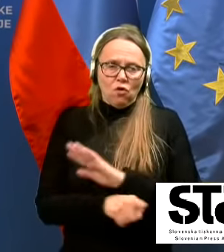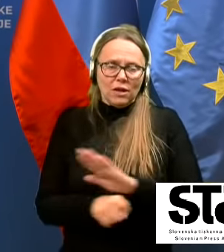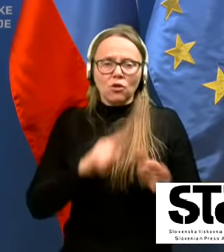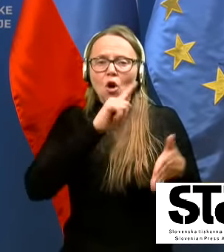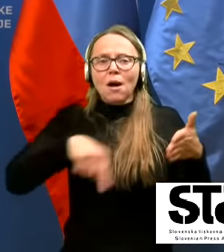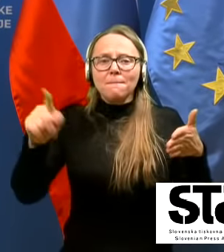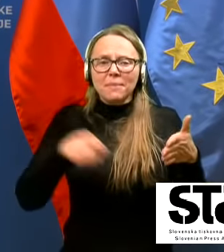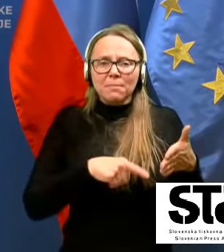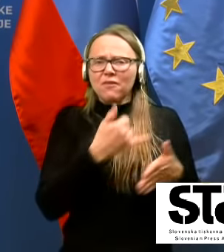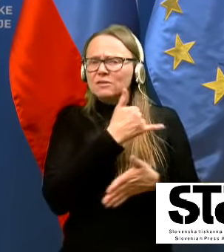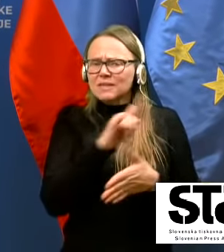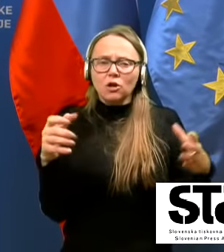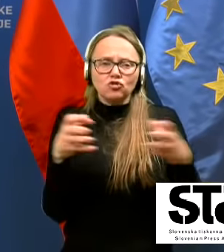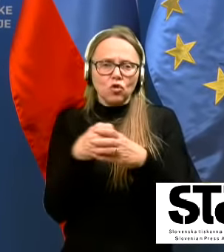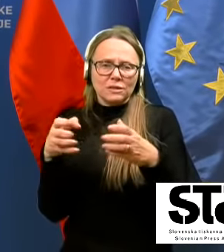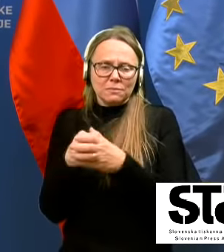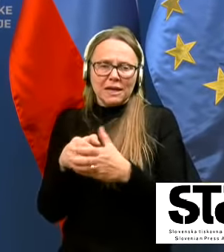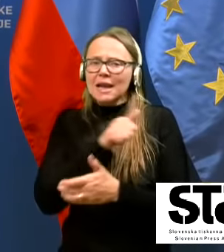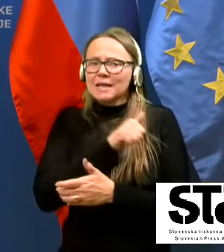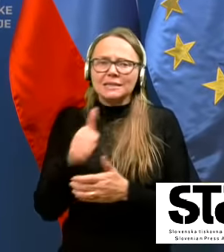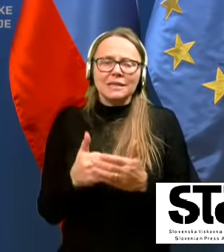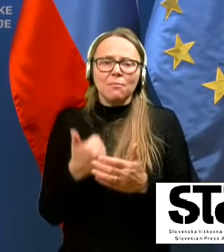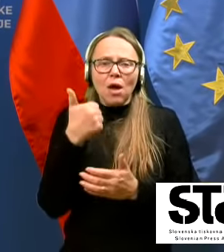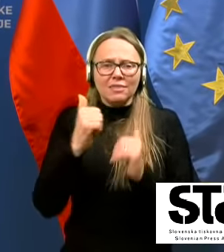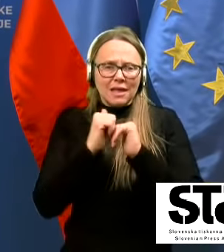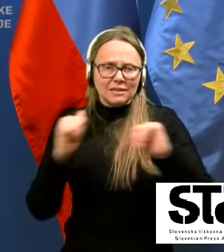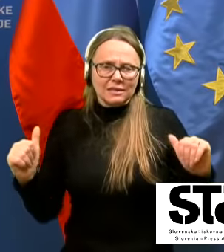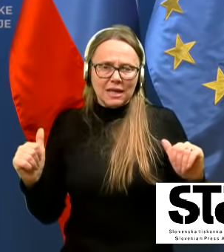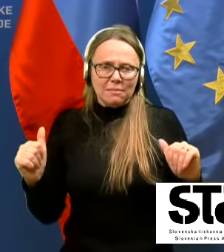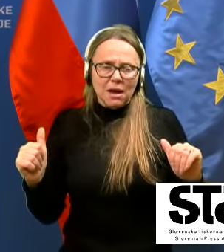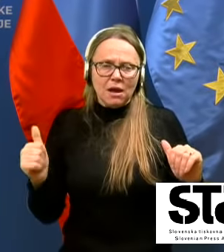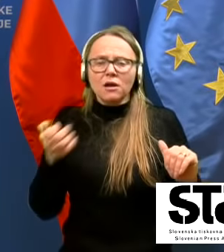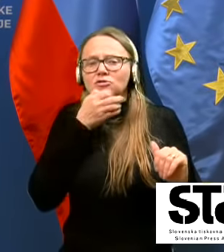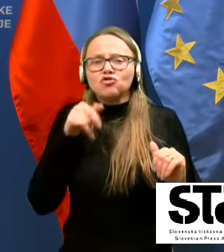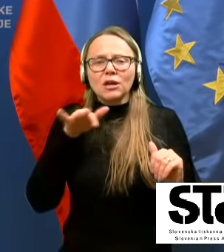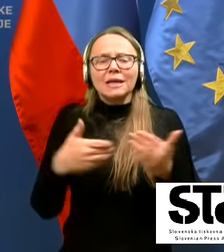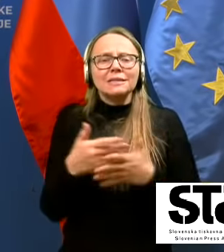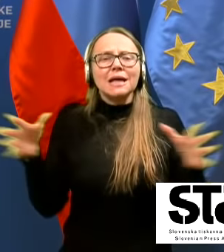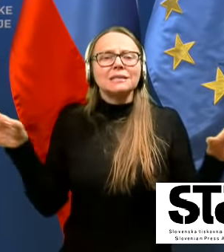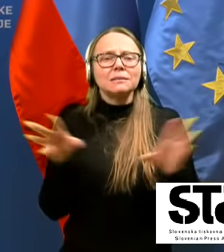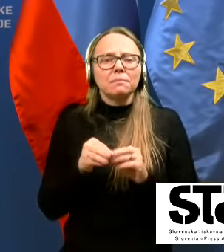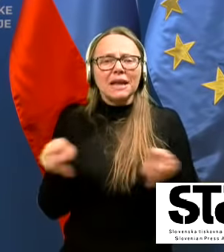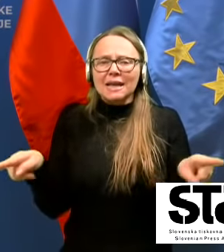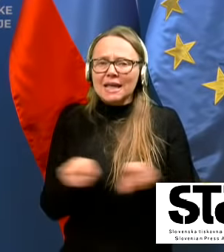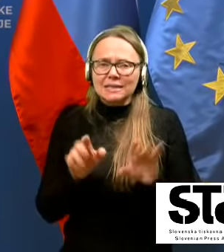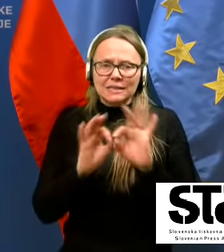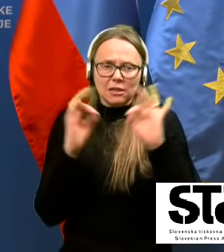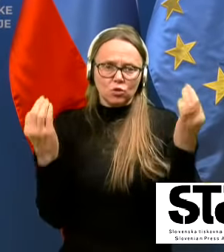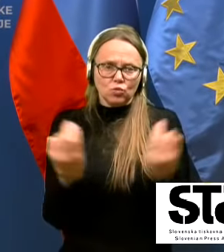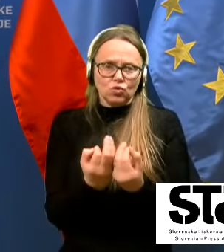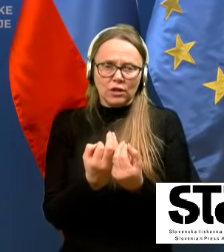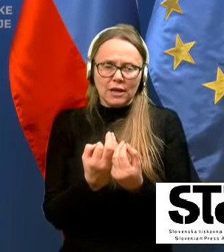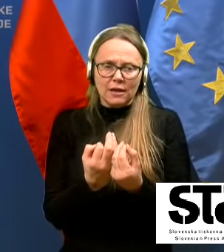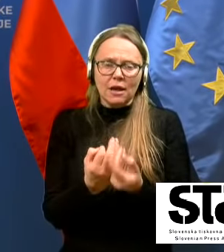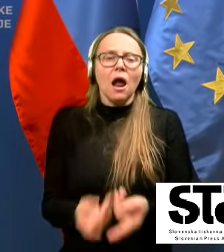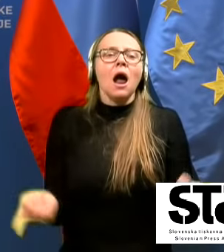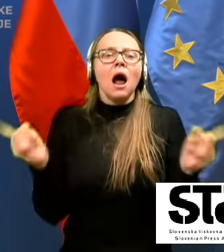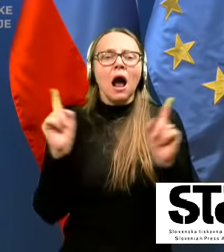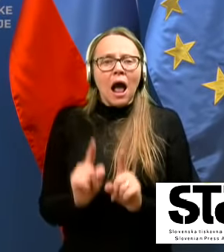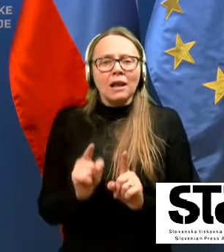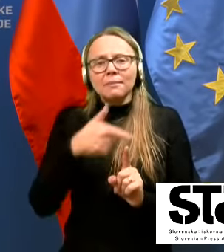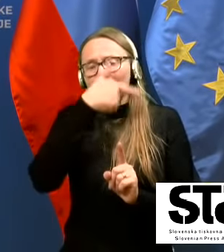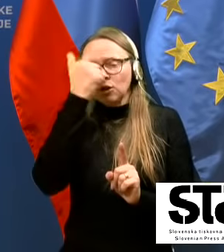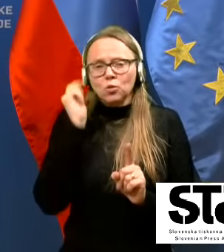Prepovedano je vsakašno zbiranje razen za eno izjemo, vkoliko gre za zbiranje iste družine ali pa